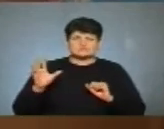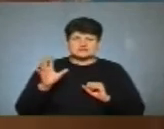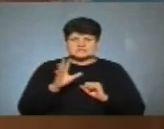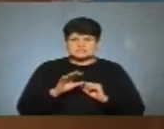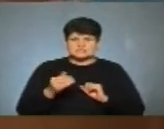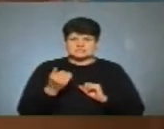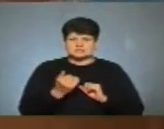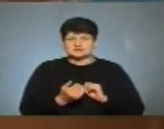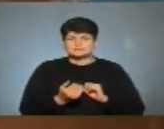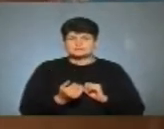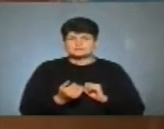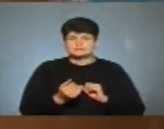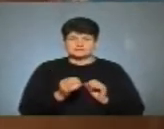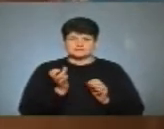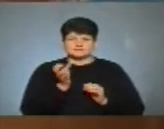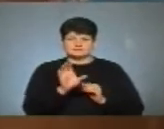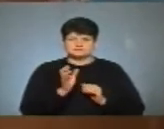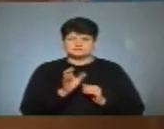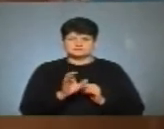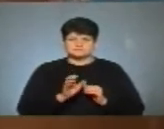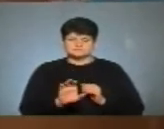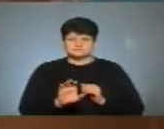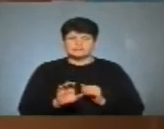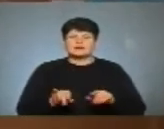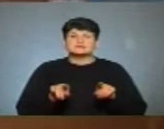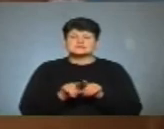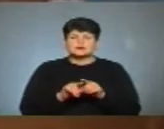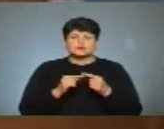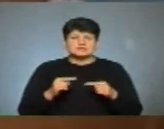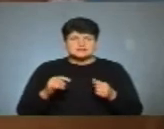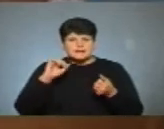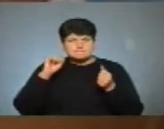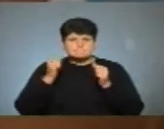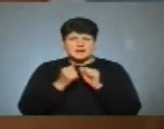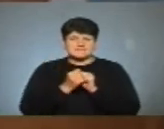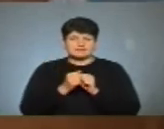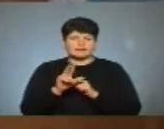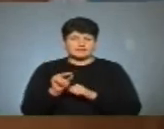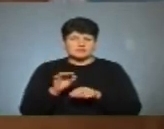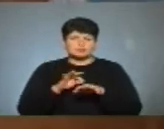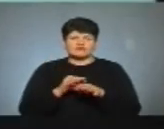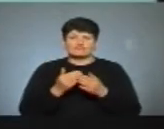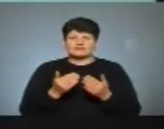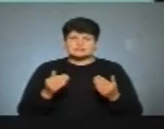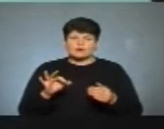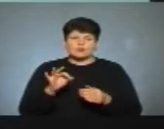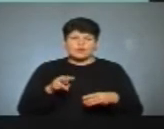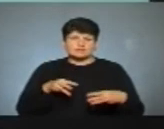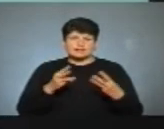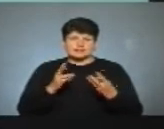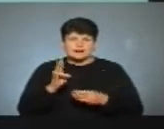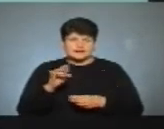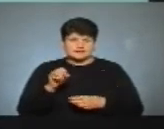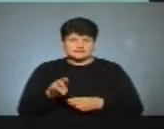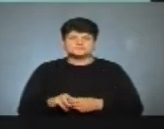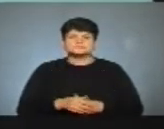виставляти. Також до різних пам'ятних дат проводяться виставки, тепер онлайн. І